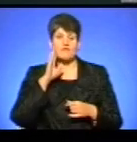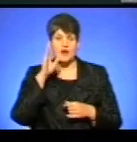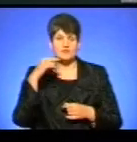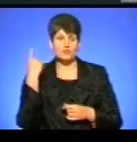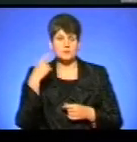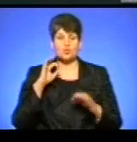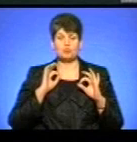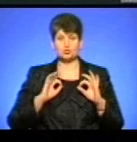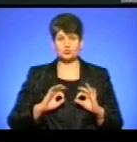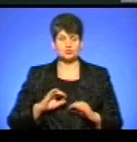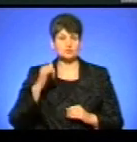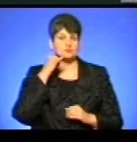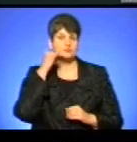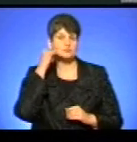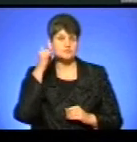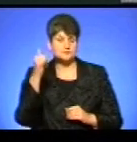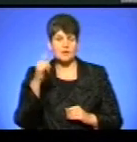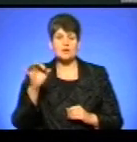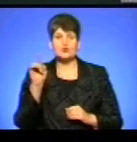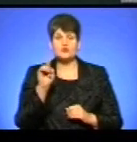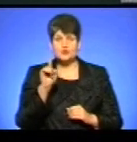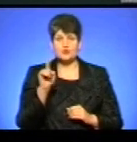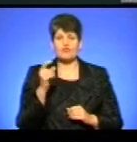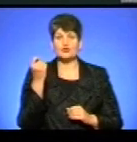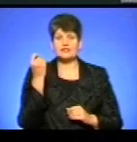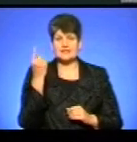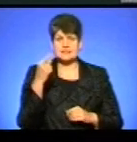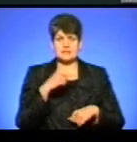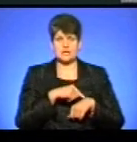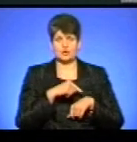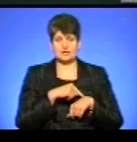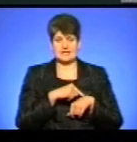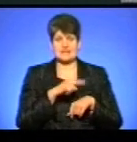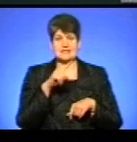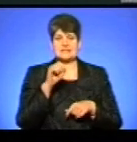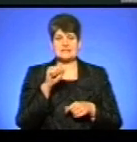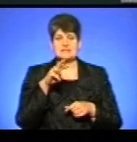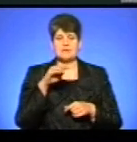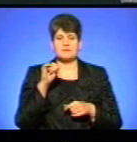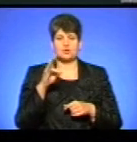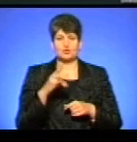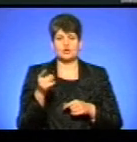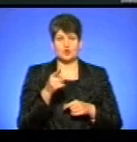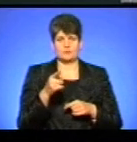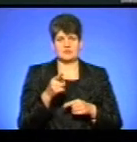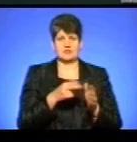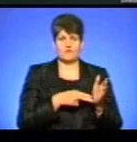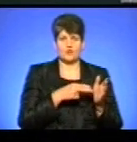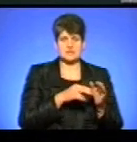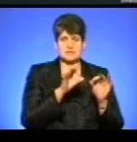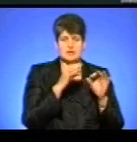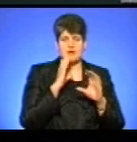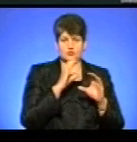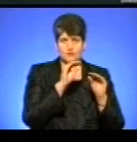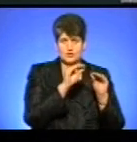обласної прокуратури надійшло анонімне повідомлення, що об 11-тій годині замінують тернопільські автовокзали та залізничний вокзал.